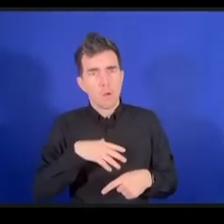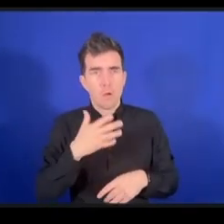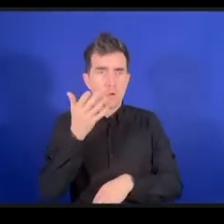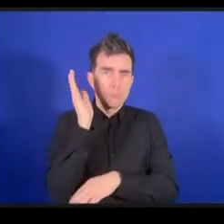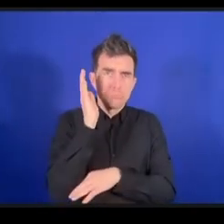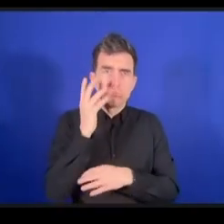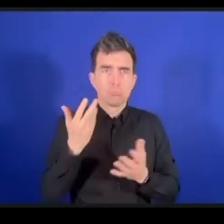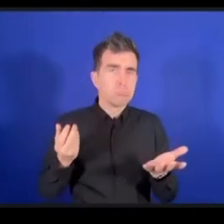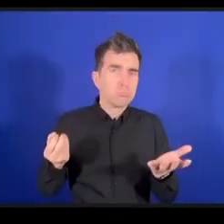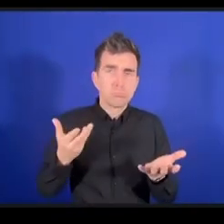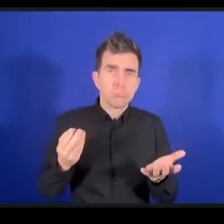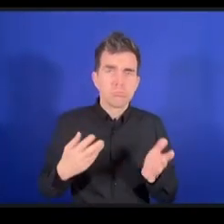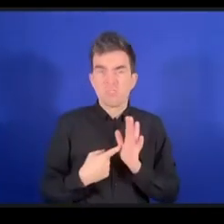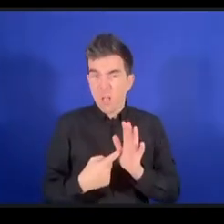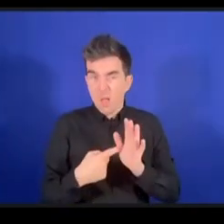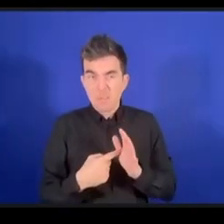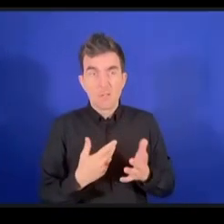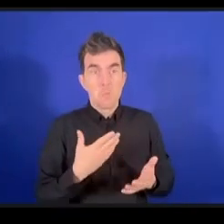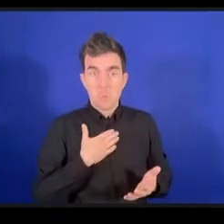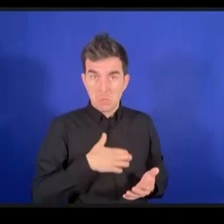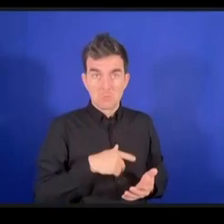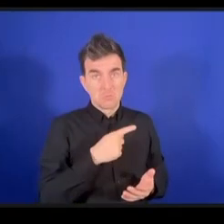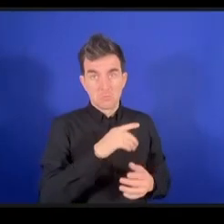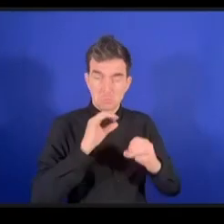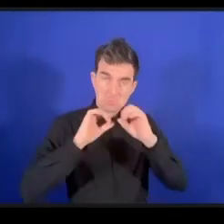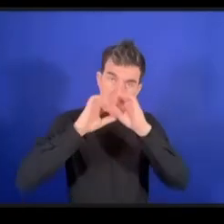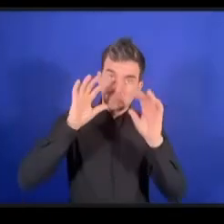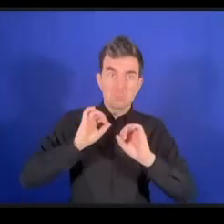سفرت forward